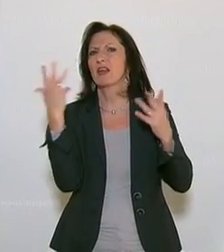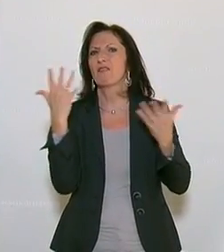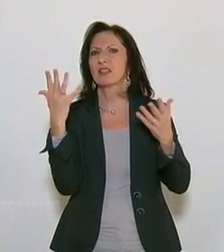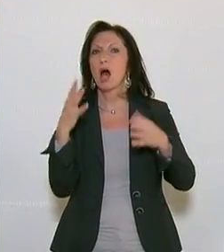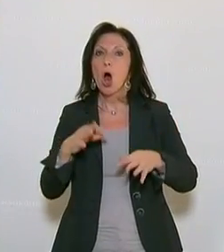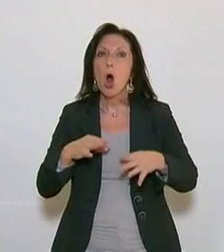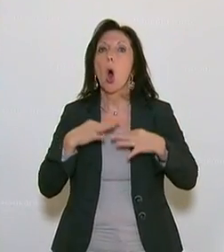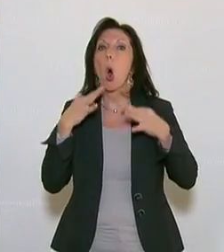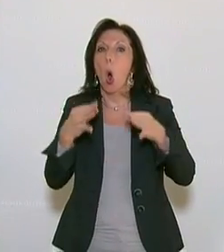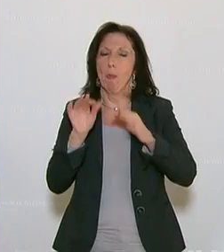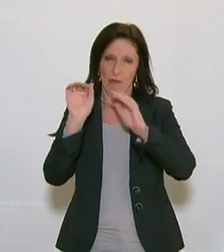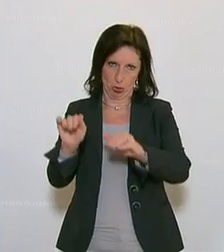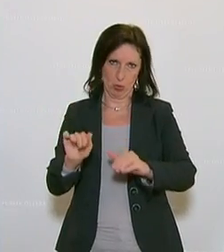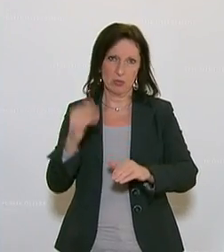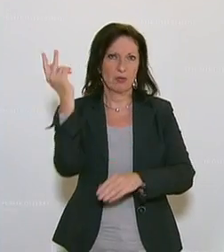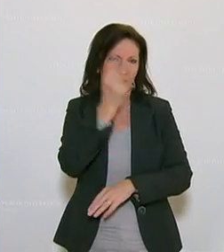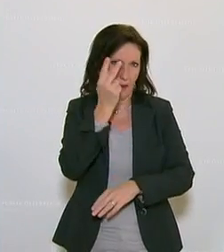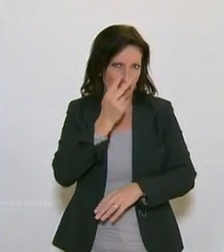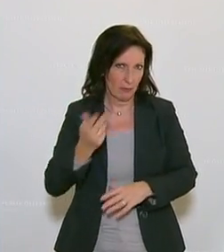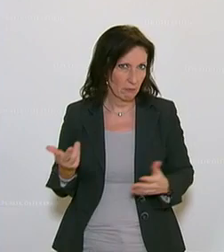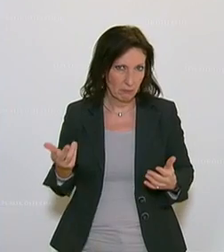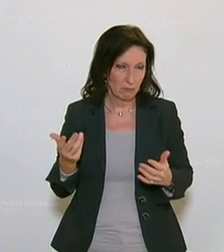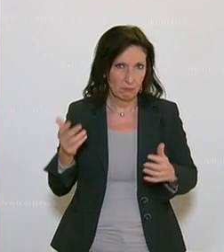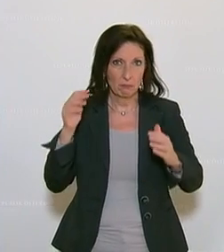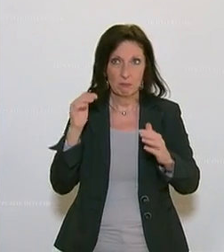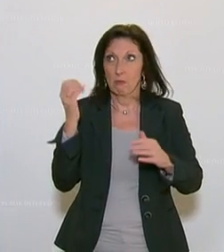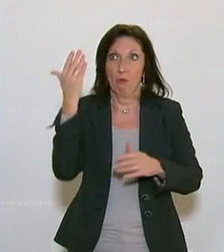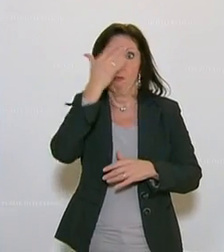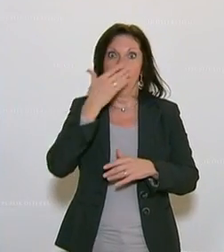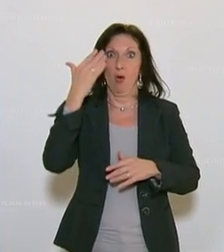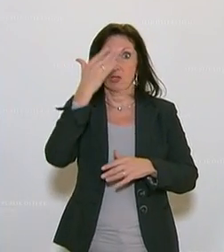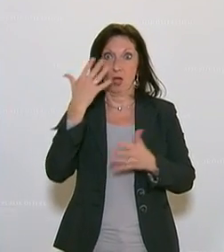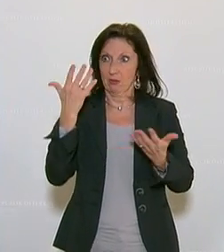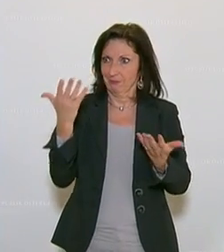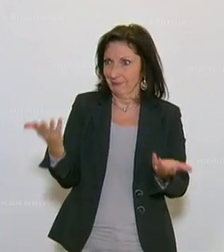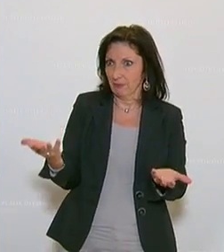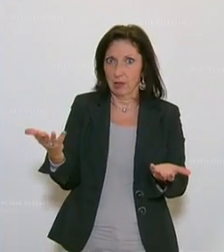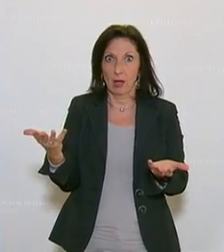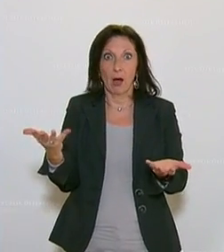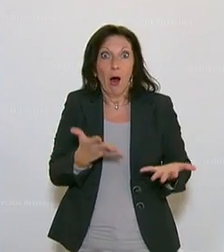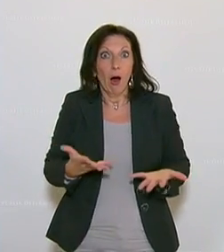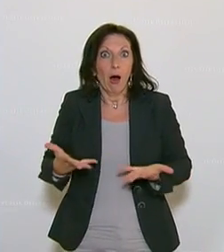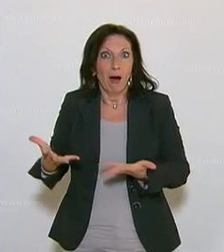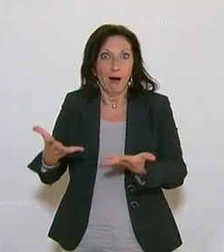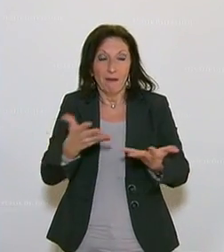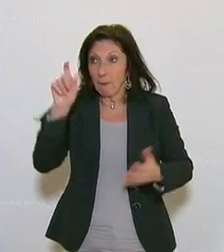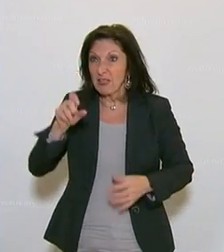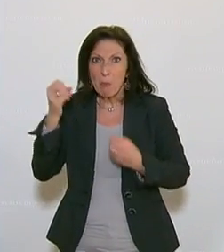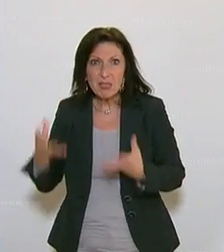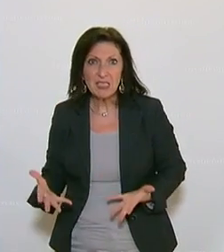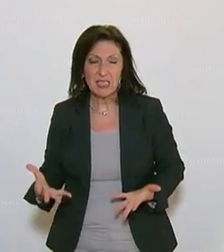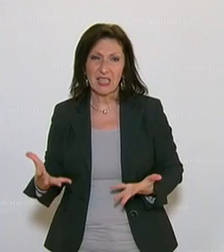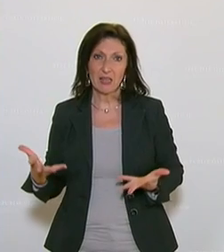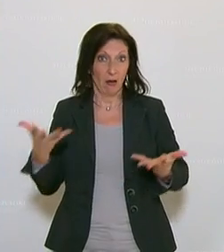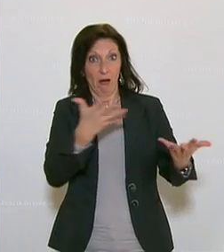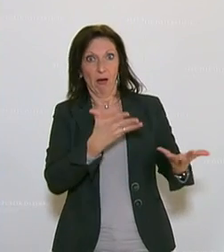Opferschutz, natürlich. Man muss sich hier auch vorstellen, die Wehrlosigkeit, die Gelehmtheit von Menschen, wo